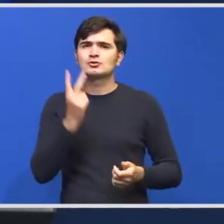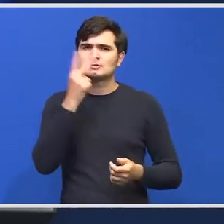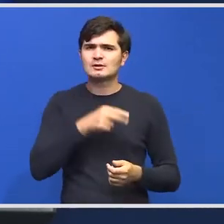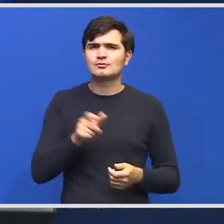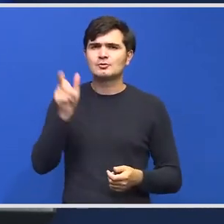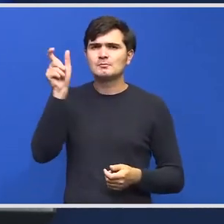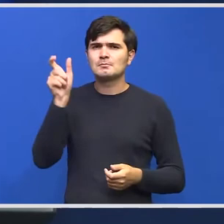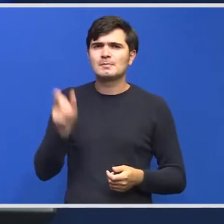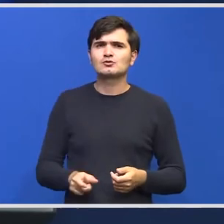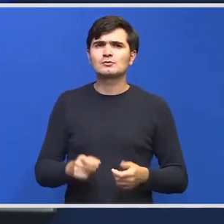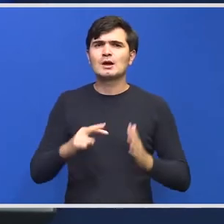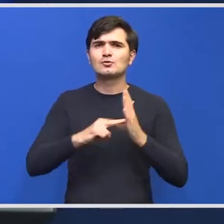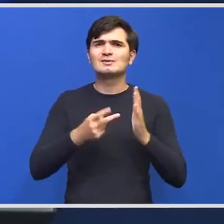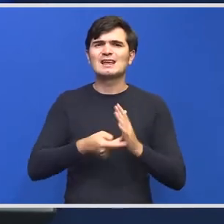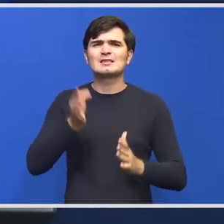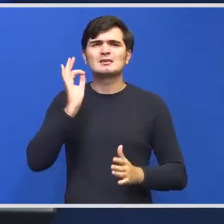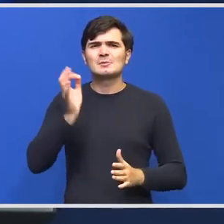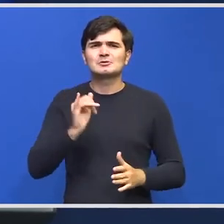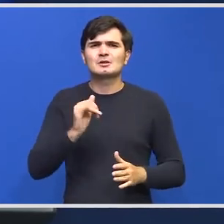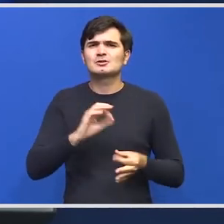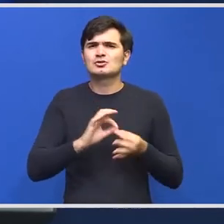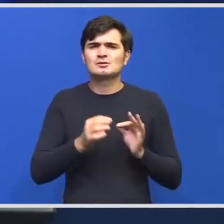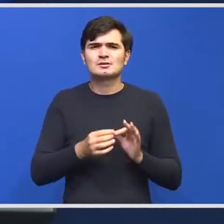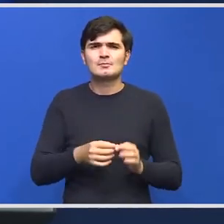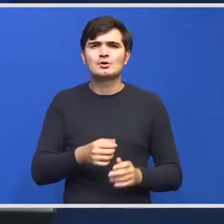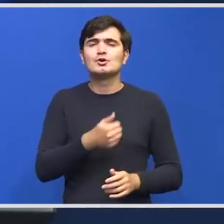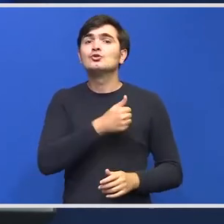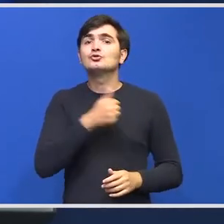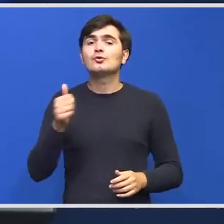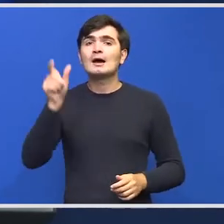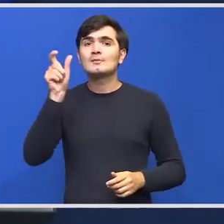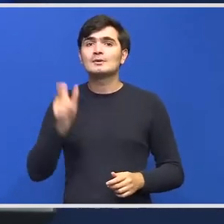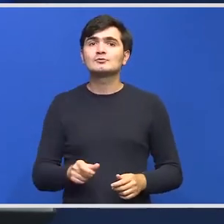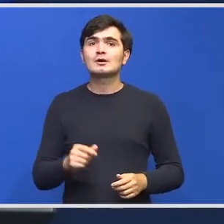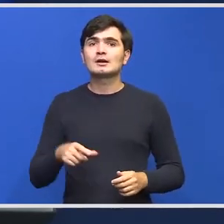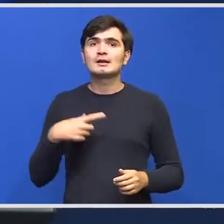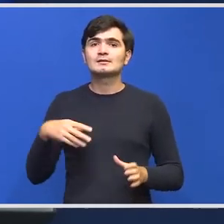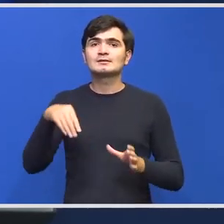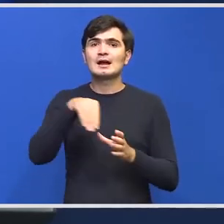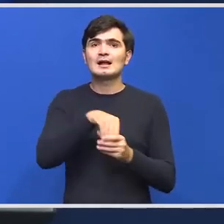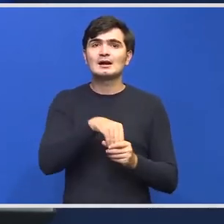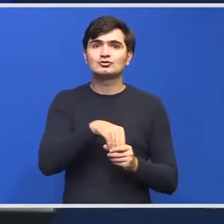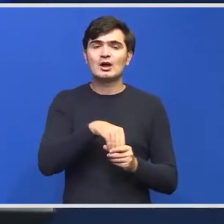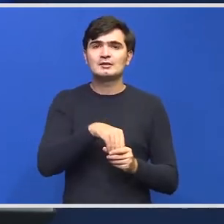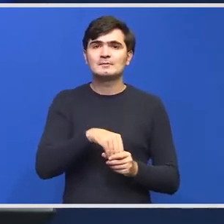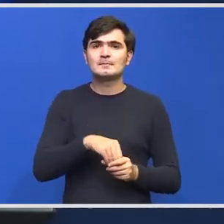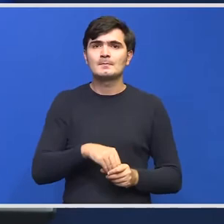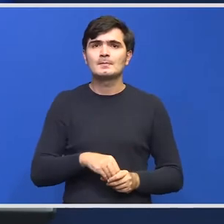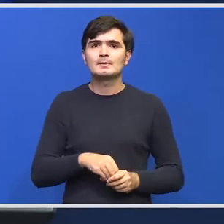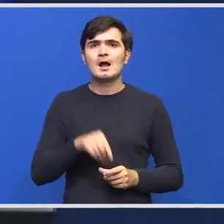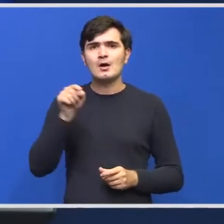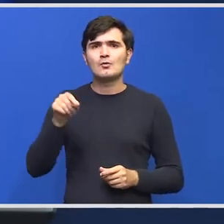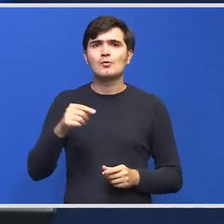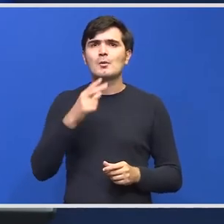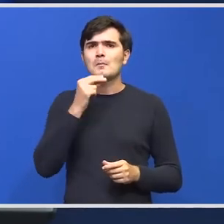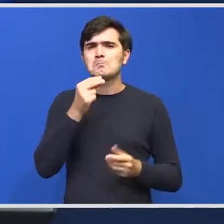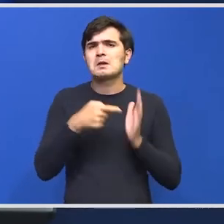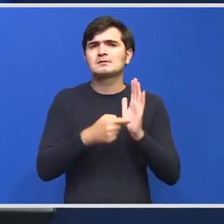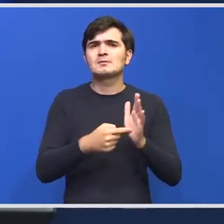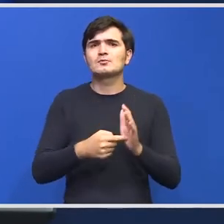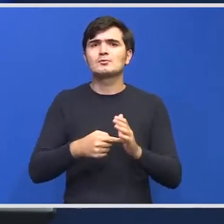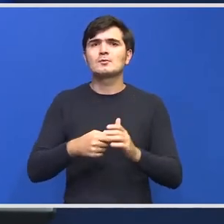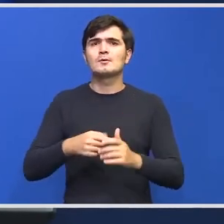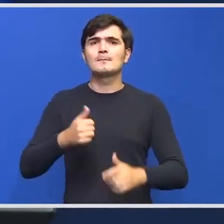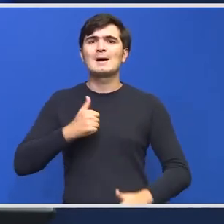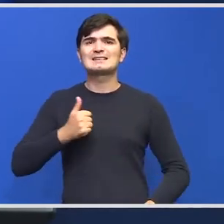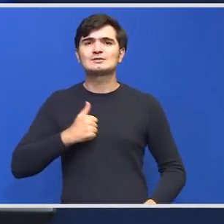personalul tehnic de specialitate ne referim exclusiv la personalul angajat al gestionarului, adică la paznicii de vânătoare.